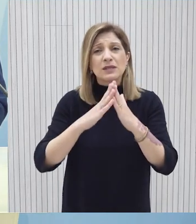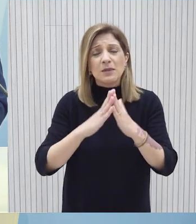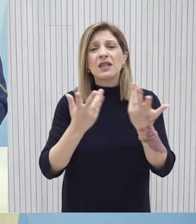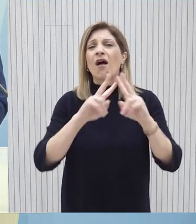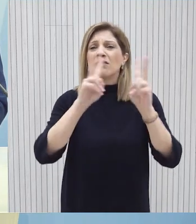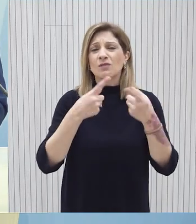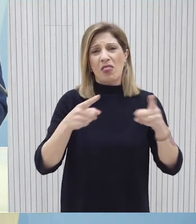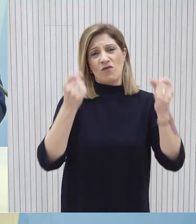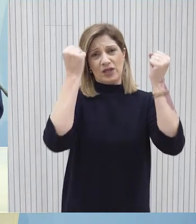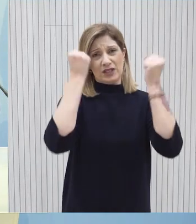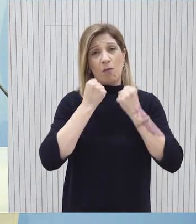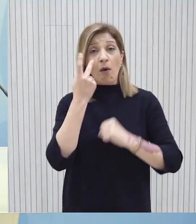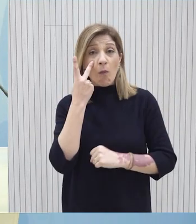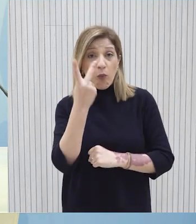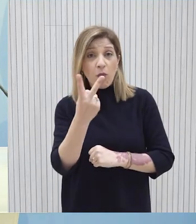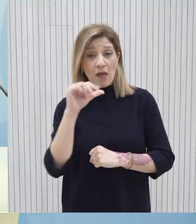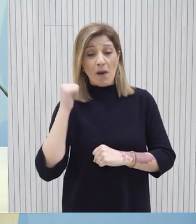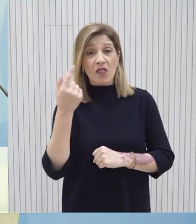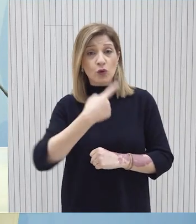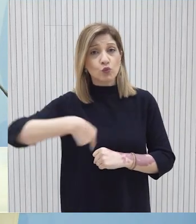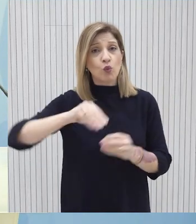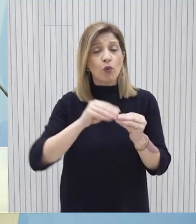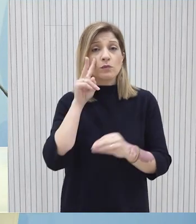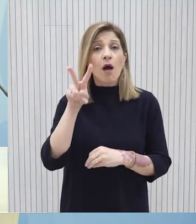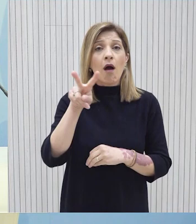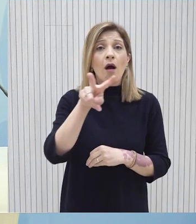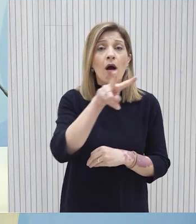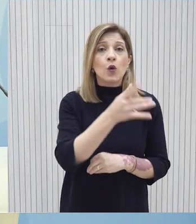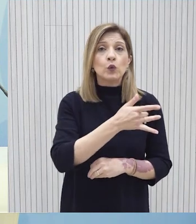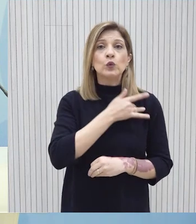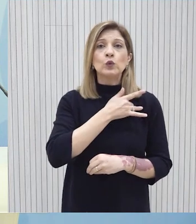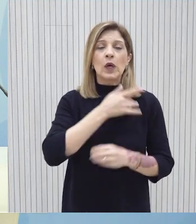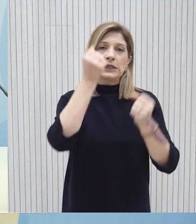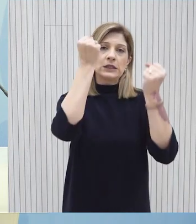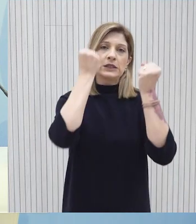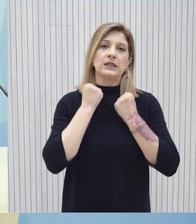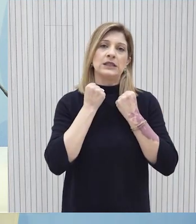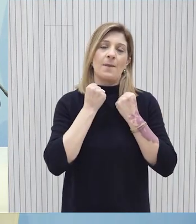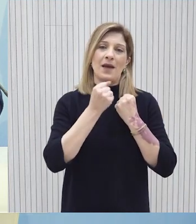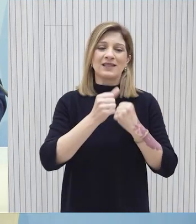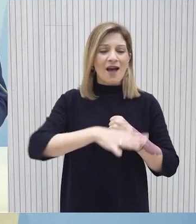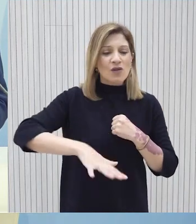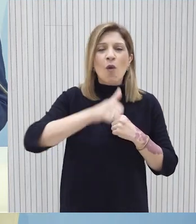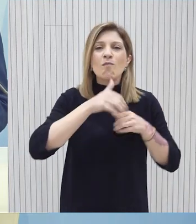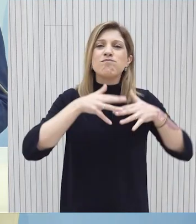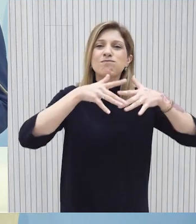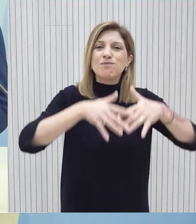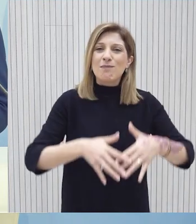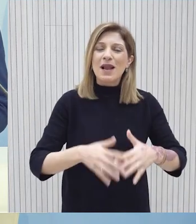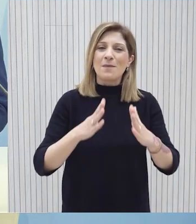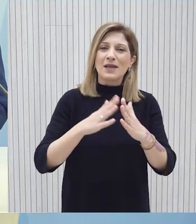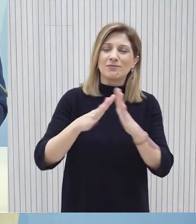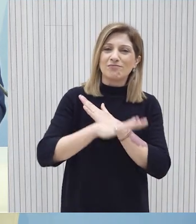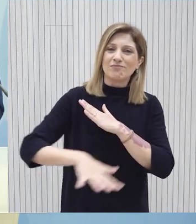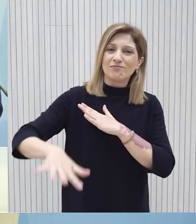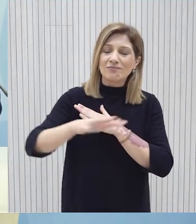υποστατικά. Εικόνες που είδαμε όλοι χθες είναι ενδεικτικές του μεγέθους των ζημιών στις πληγήσεις περιοχές και των εφιαλτικών